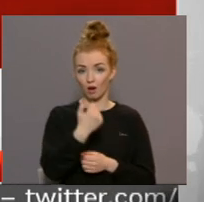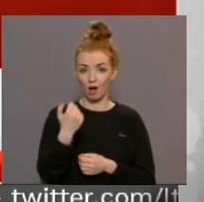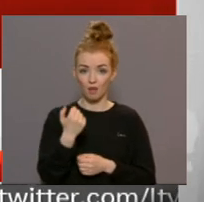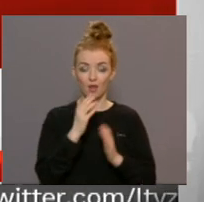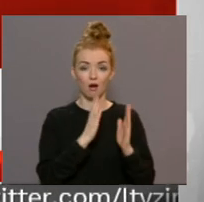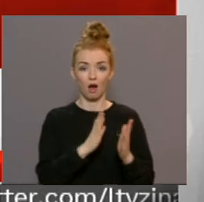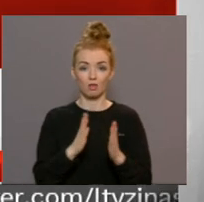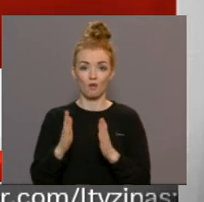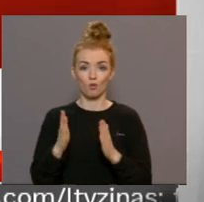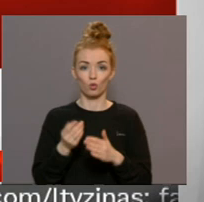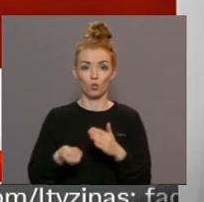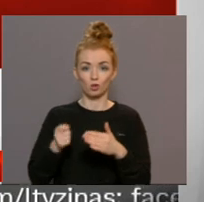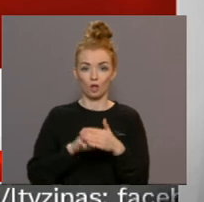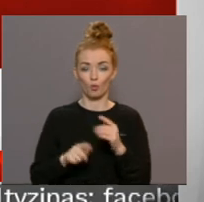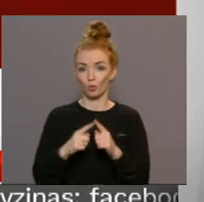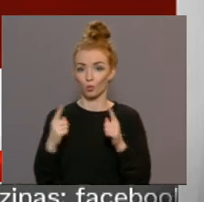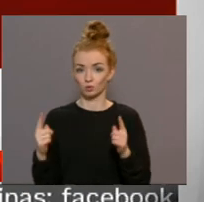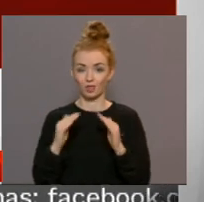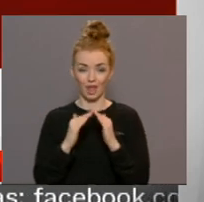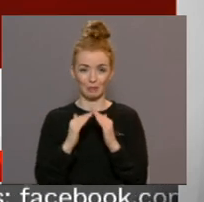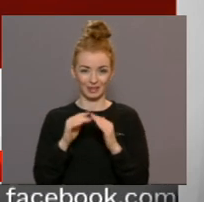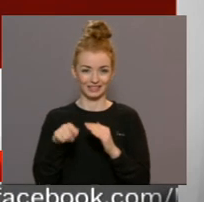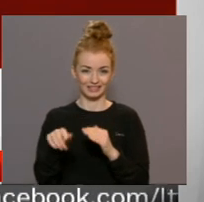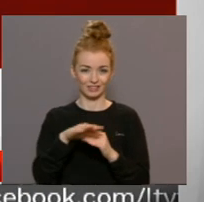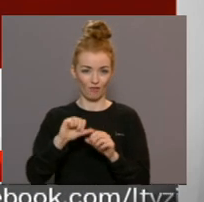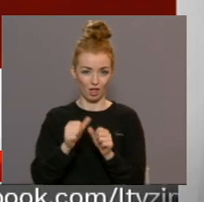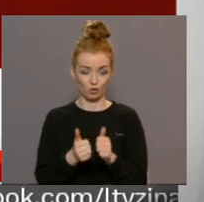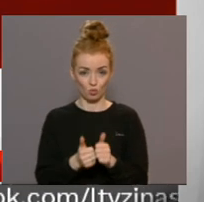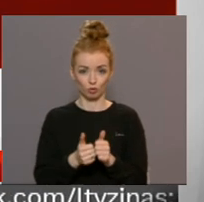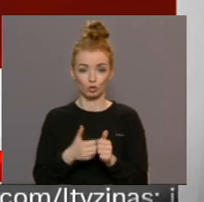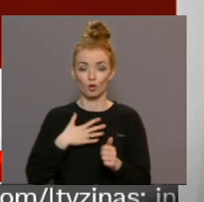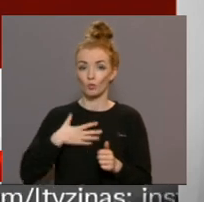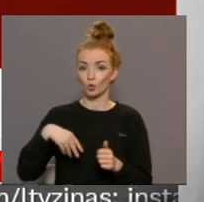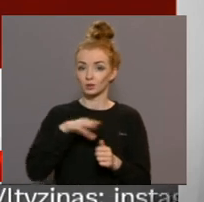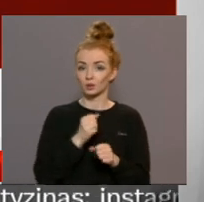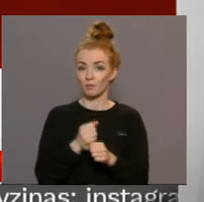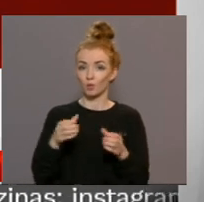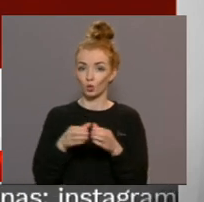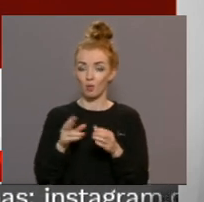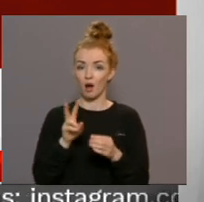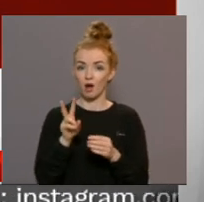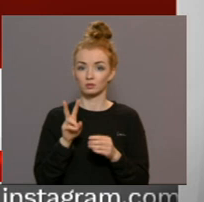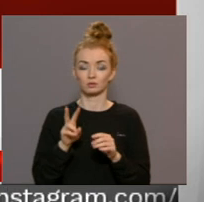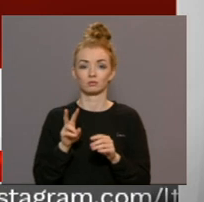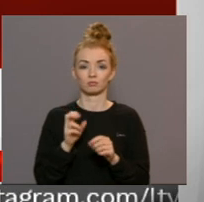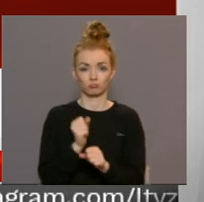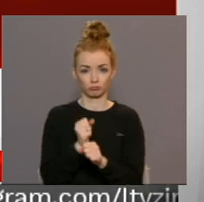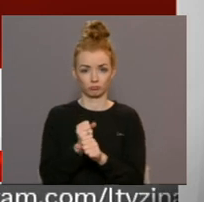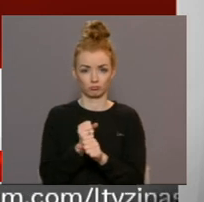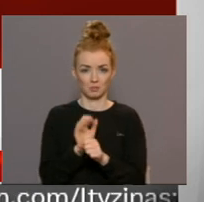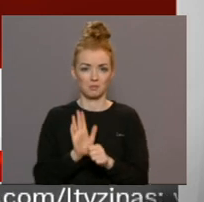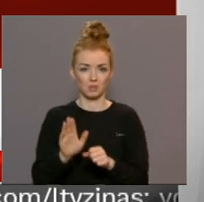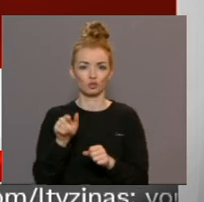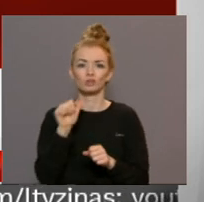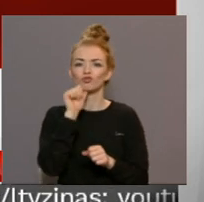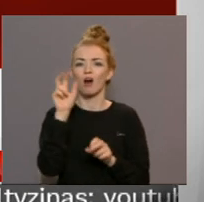gatavojoties noslēgumu posmam šīs darbnīcas veidošanā, mums darba grupai, kas nodarbojās arī ar šiem zaļās klasa